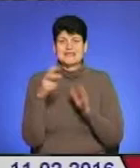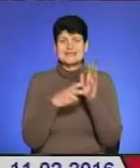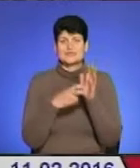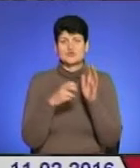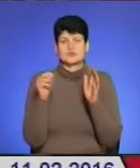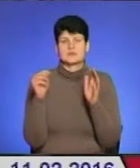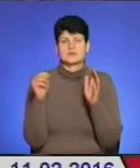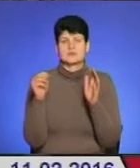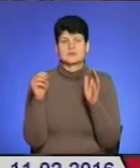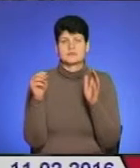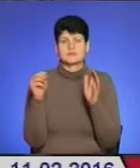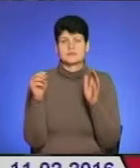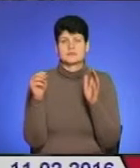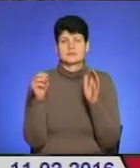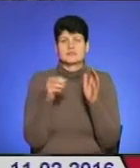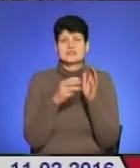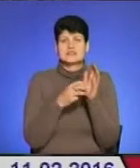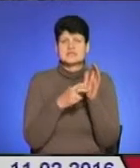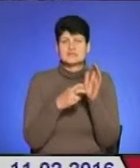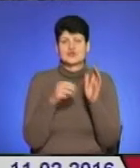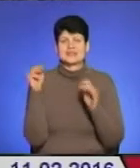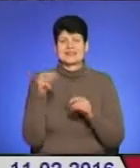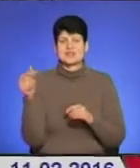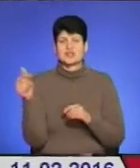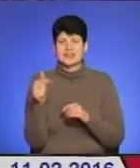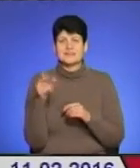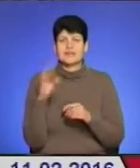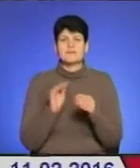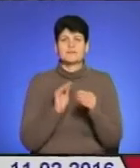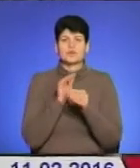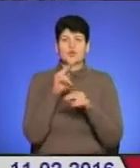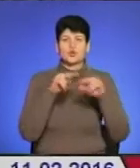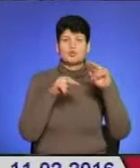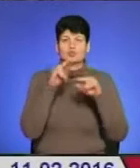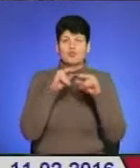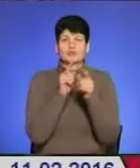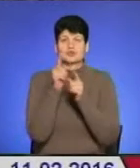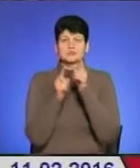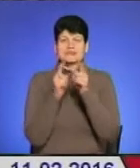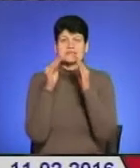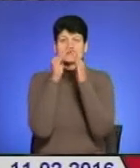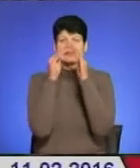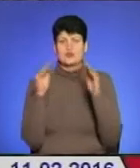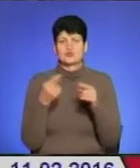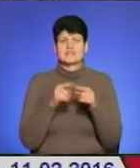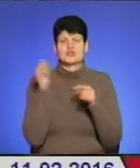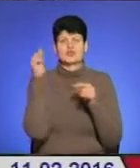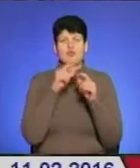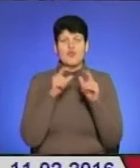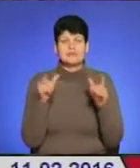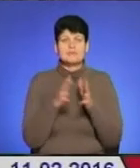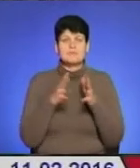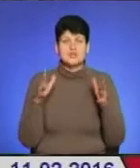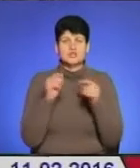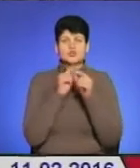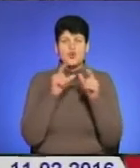тисяч гривень на добудову і реконструкцію даху цієї школи. Найбільша школа в